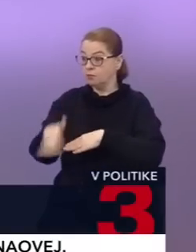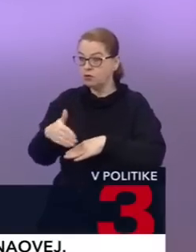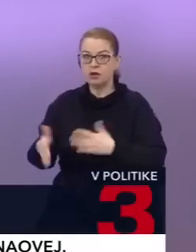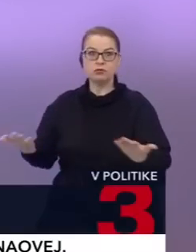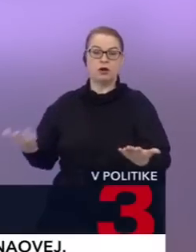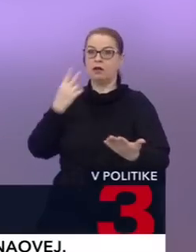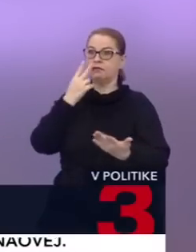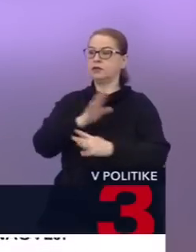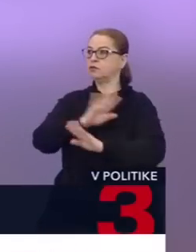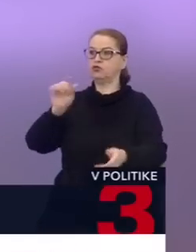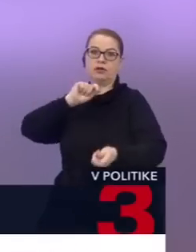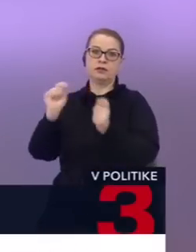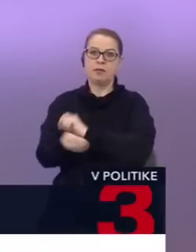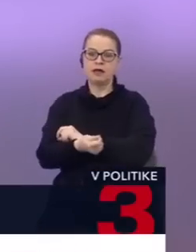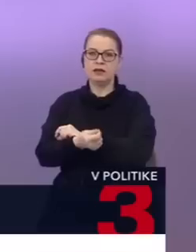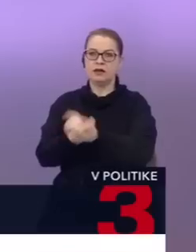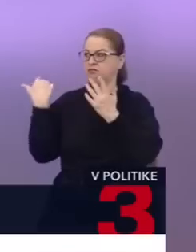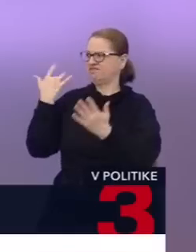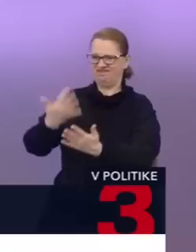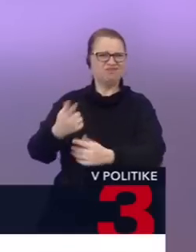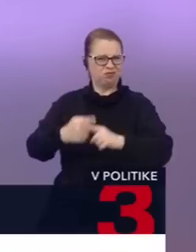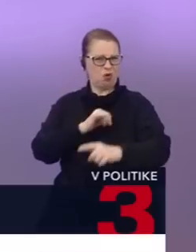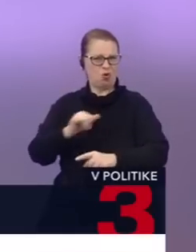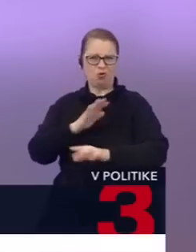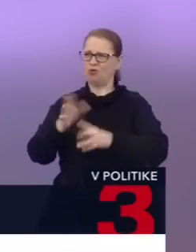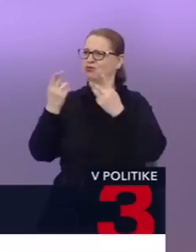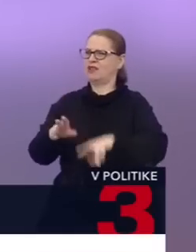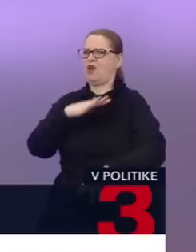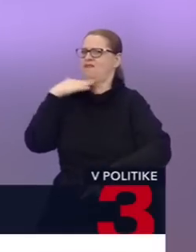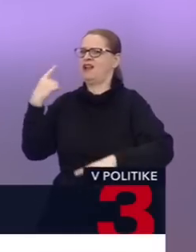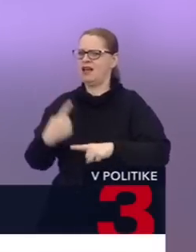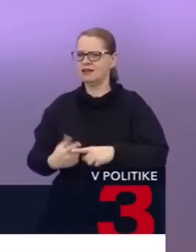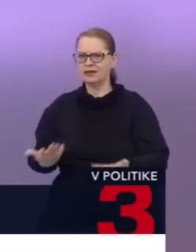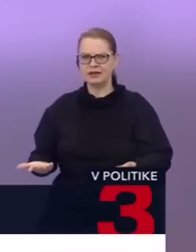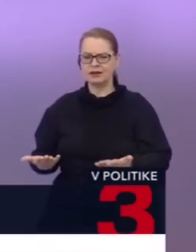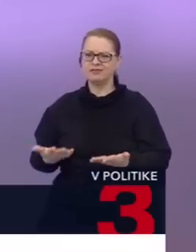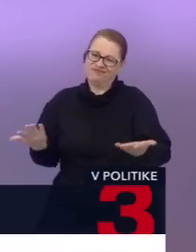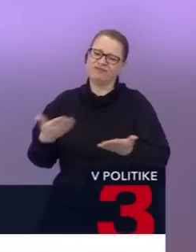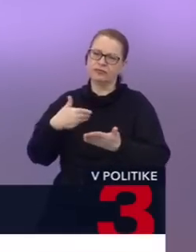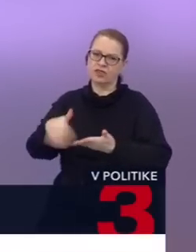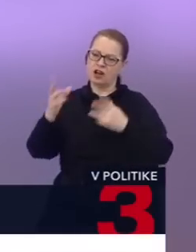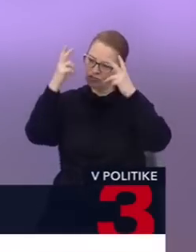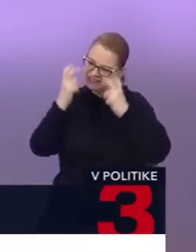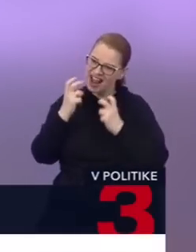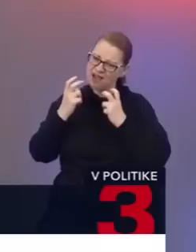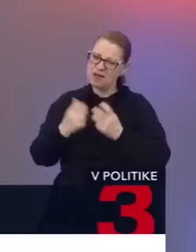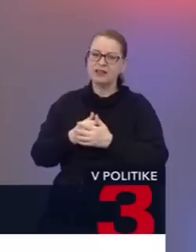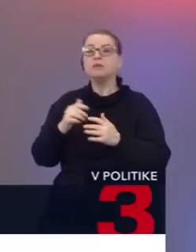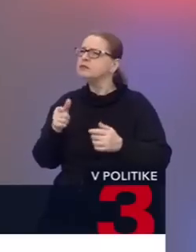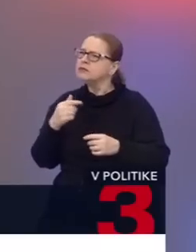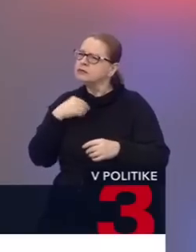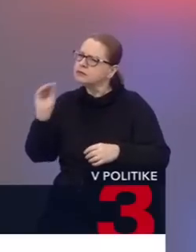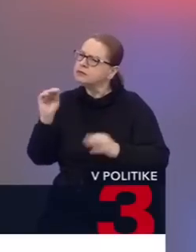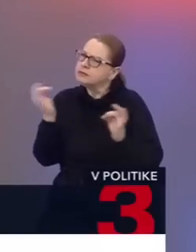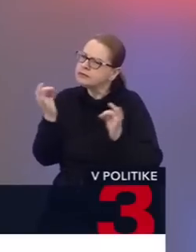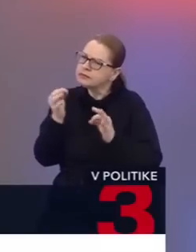sa stalo za posledného pol roka veľakrát. Čo je v tomto prípade naozaj ďalšie také sklamanie. Pán premiér, teraz narážate na to, že v